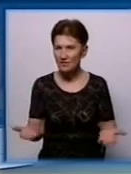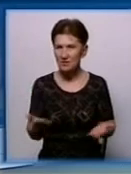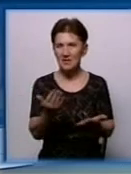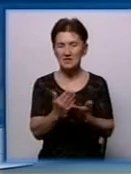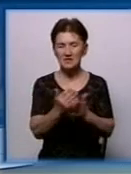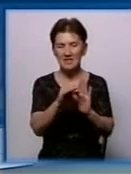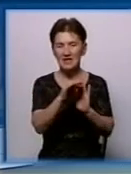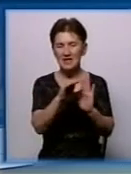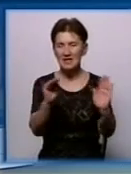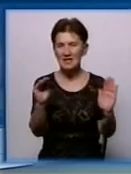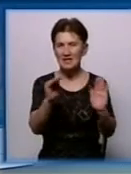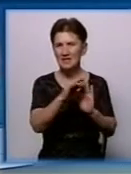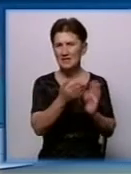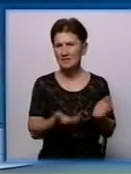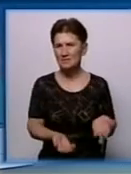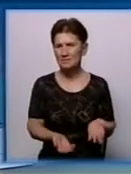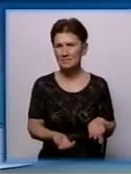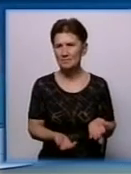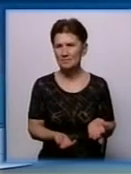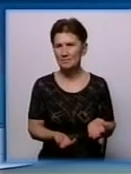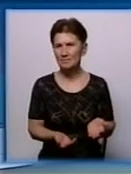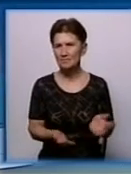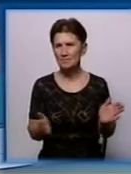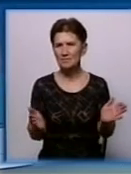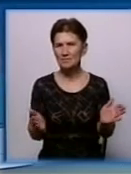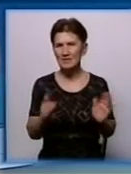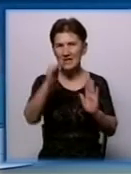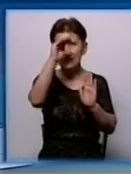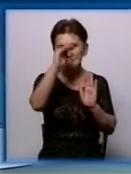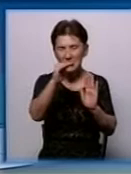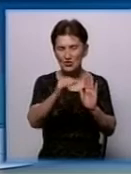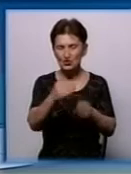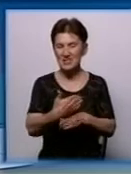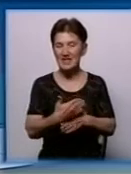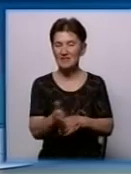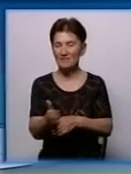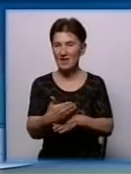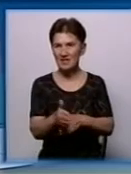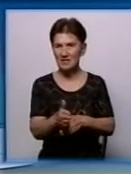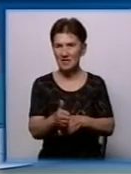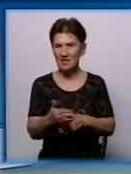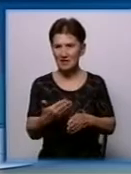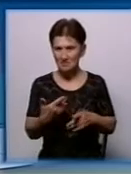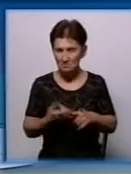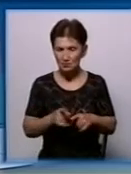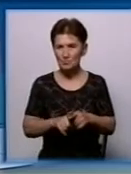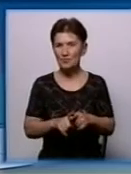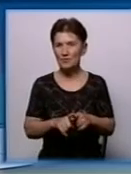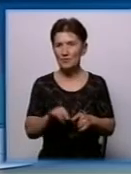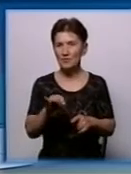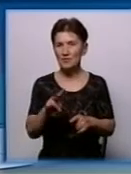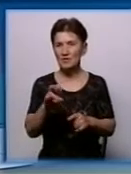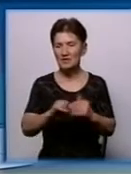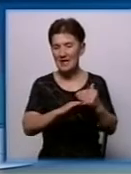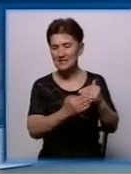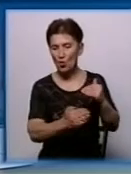дверні отвори, через які здійснюється евакуація людей. І на сходових